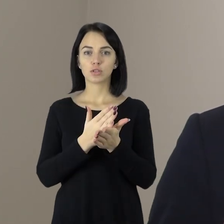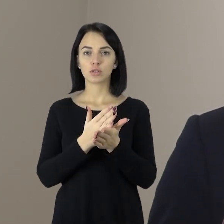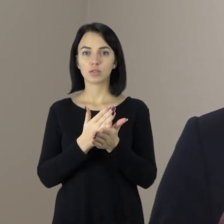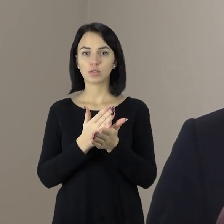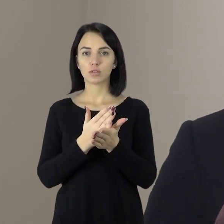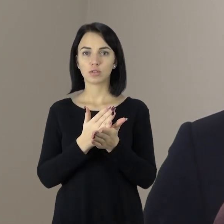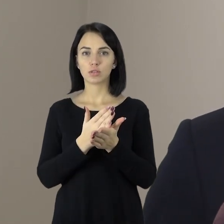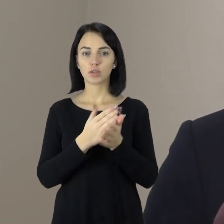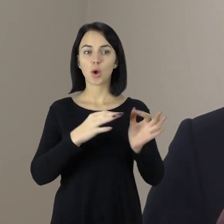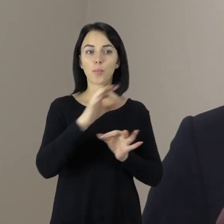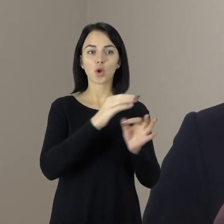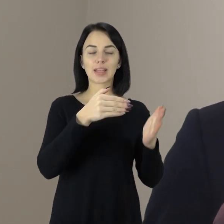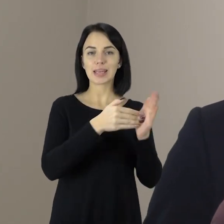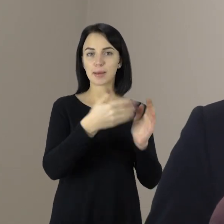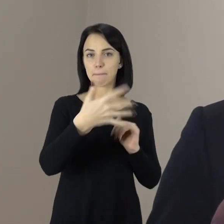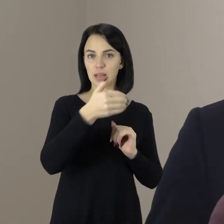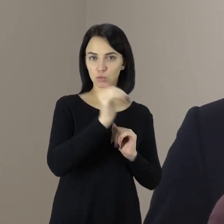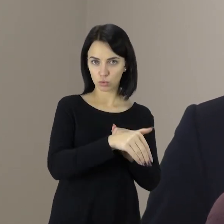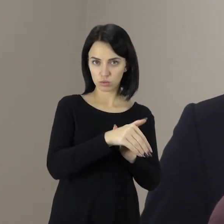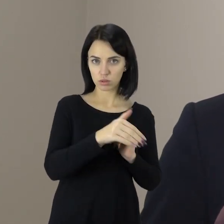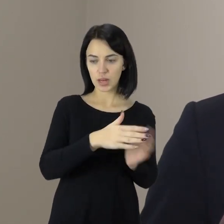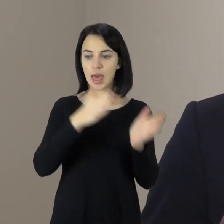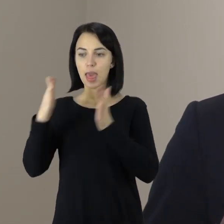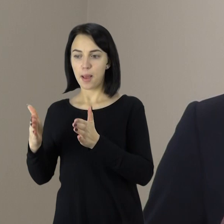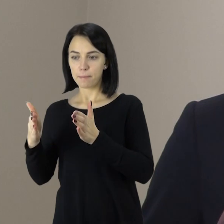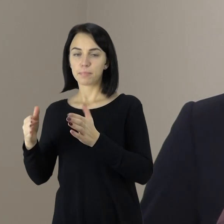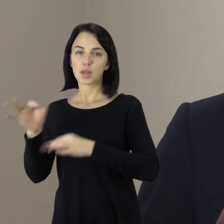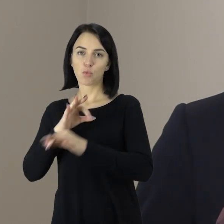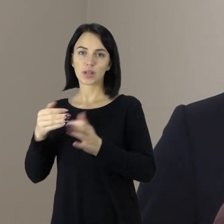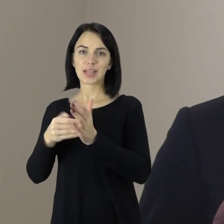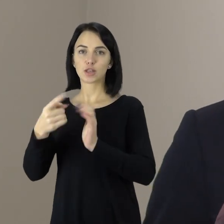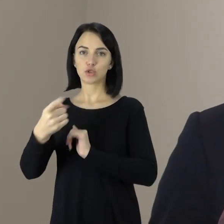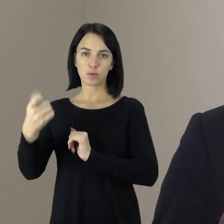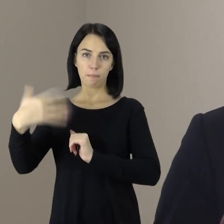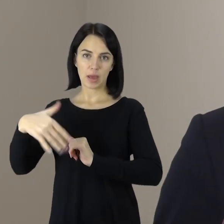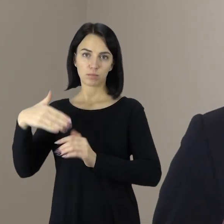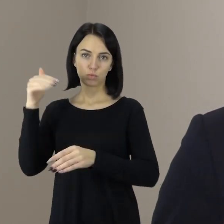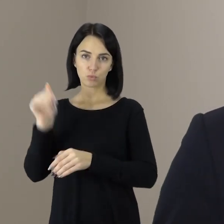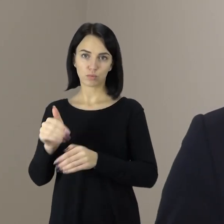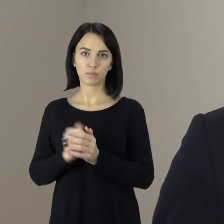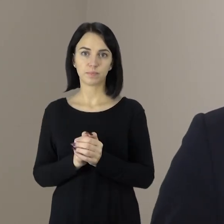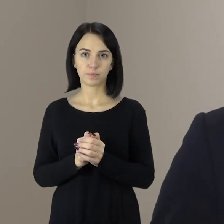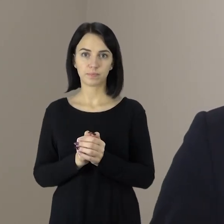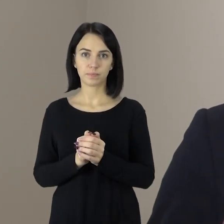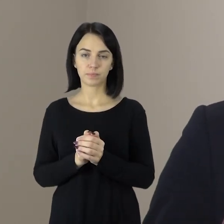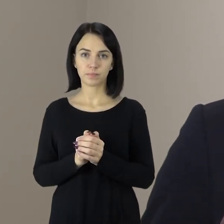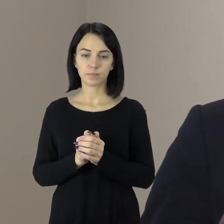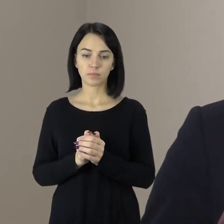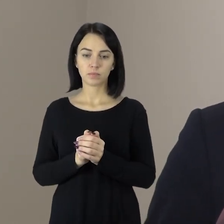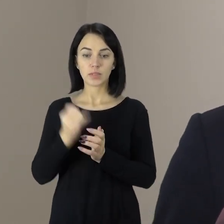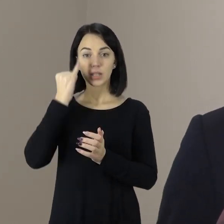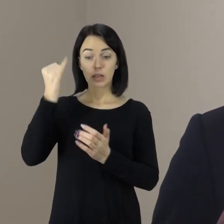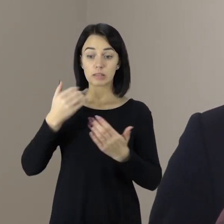idėjas, projektai iki 50 tūkstančių ir projektai iki 150 tūkstančių. Na ir tiesiog idėjos bus galima teikti